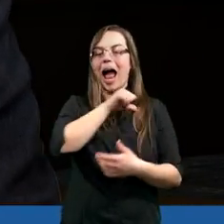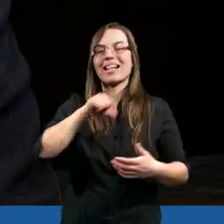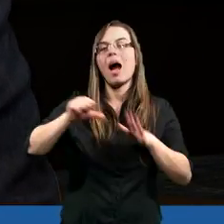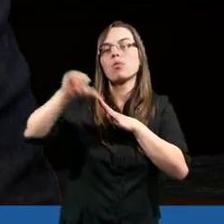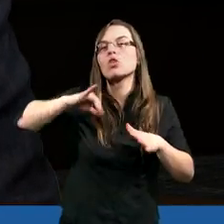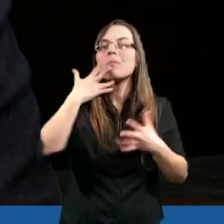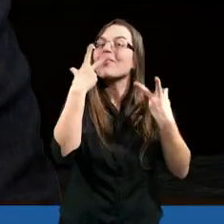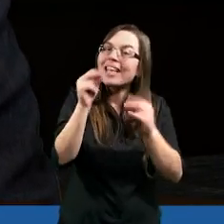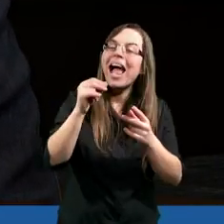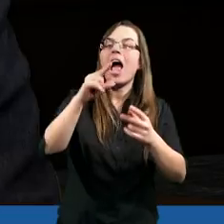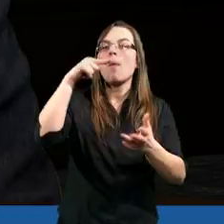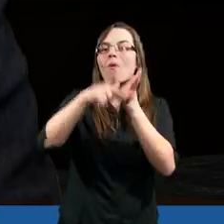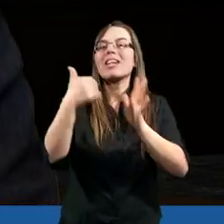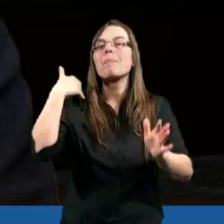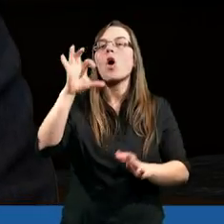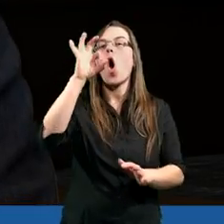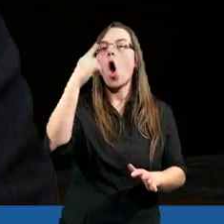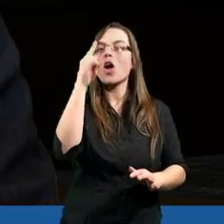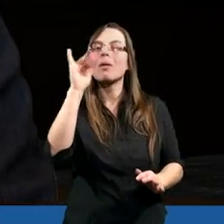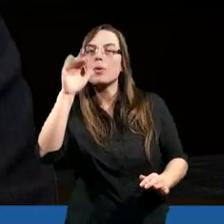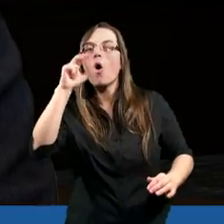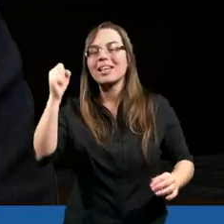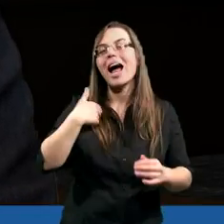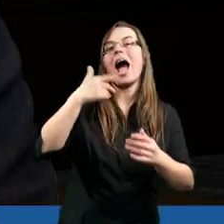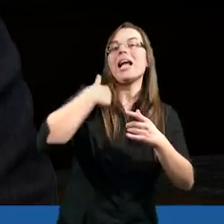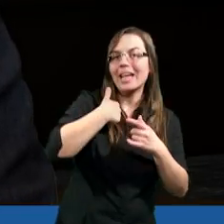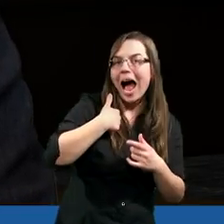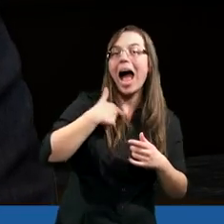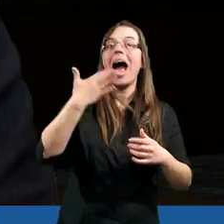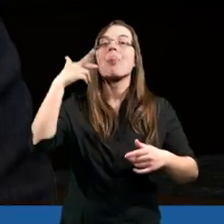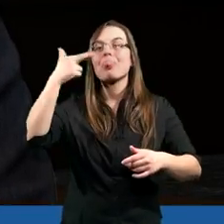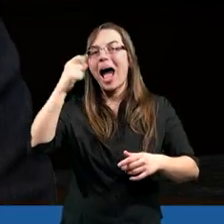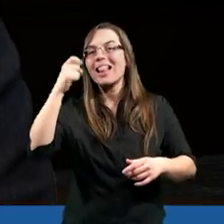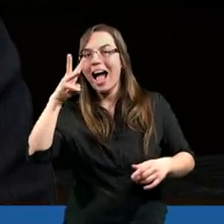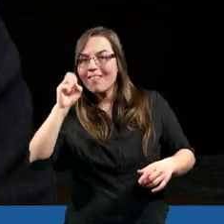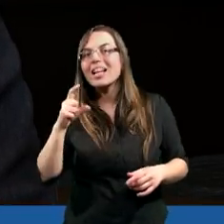tego. Czyli nie można uprawiać